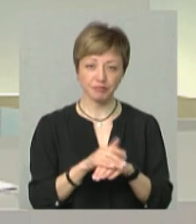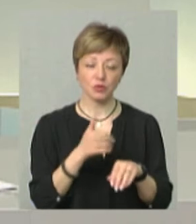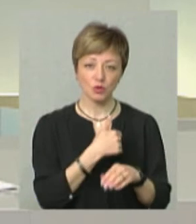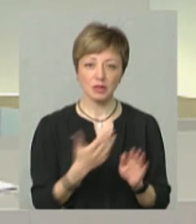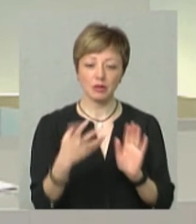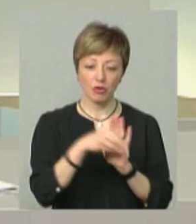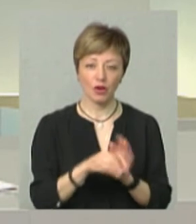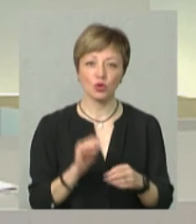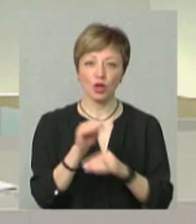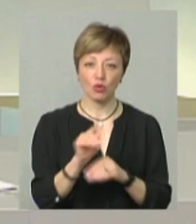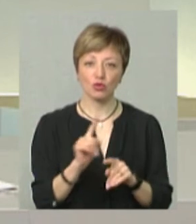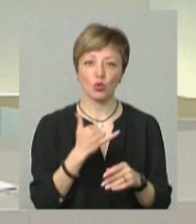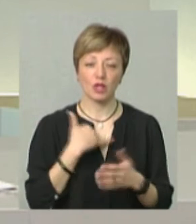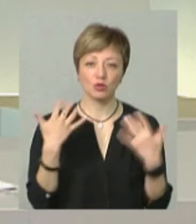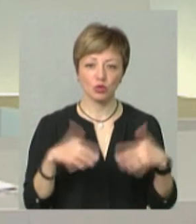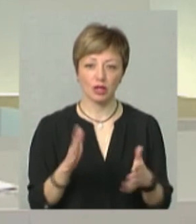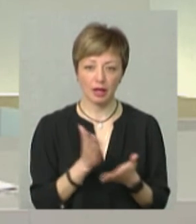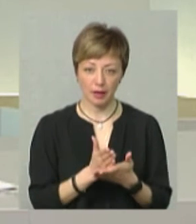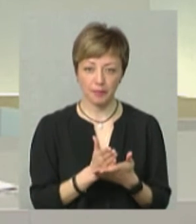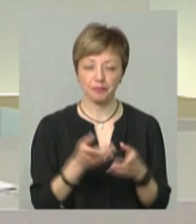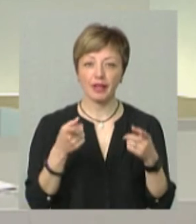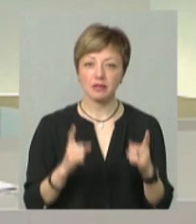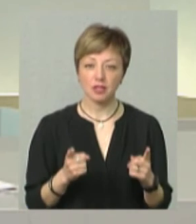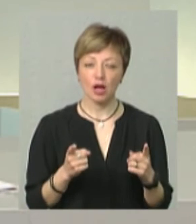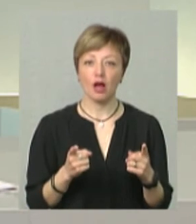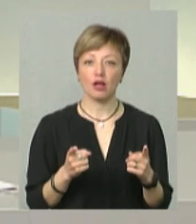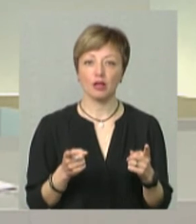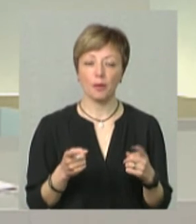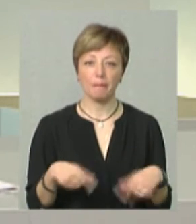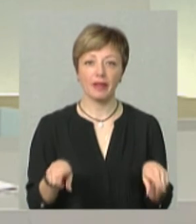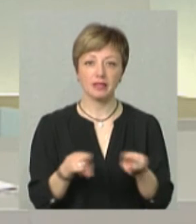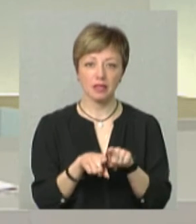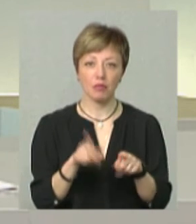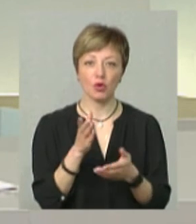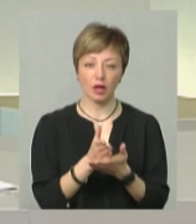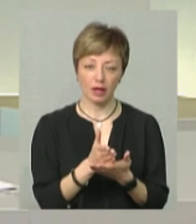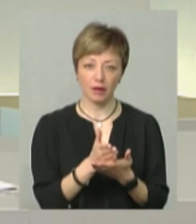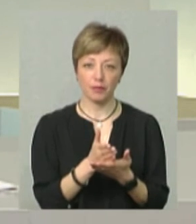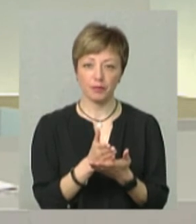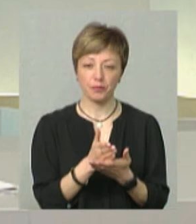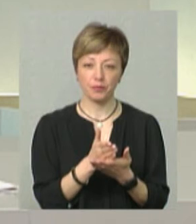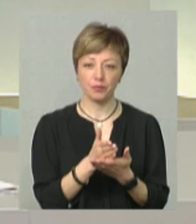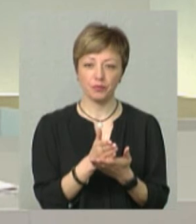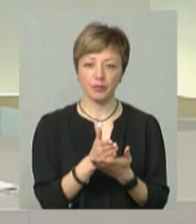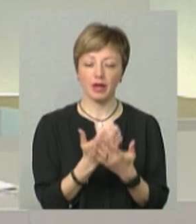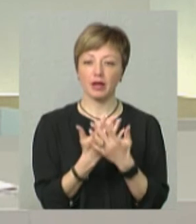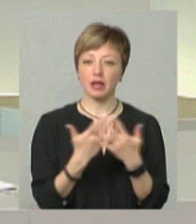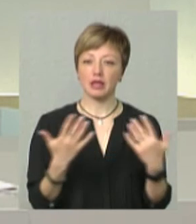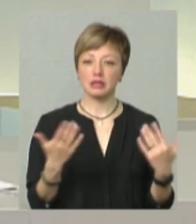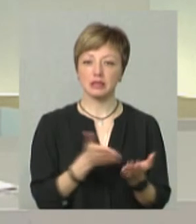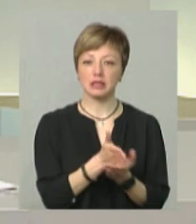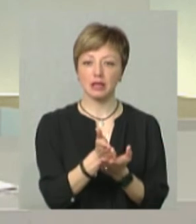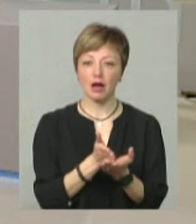запровадити додатково до того, що в нас вже є. Звичайно, так само в нас є різні